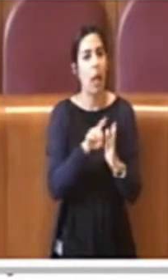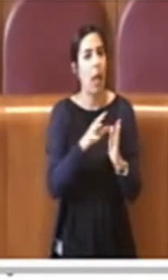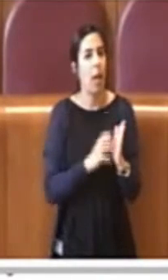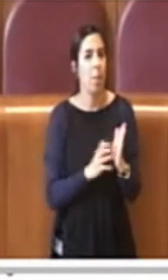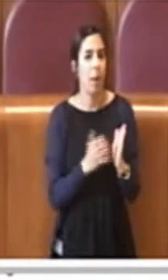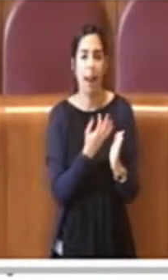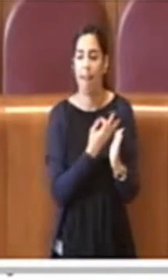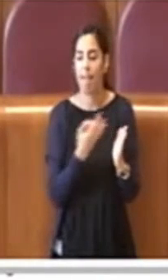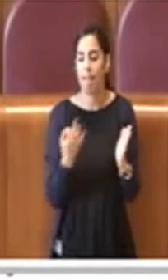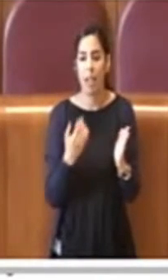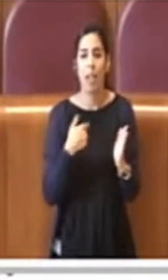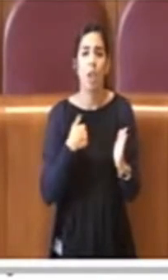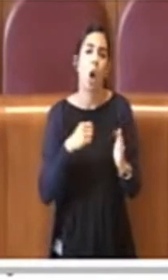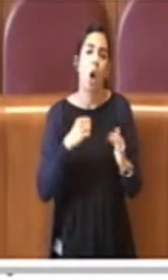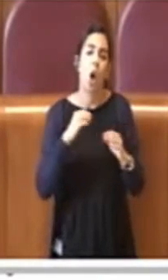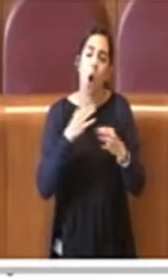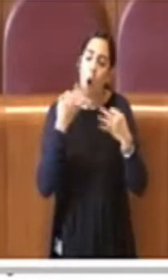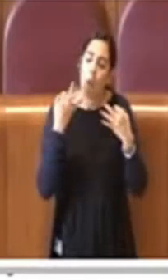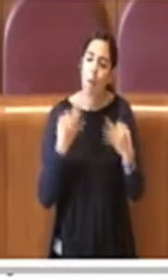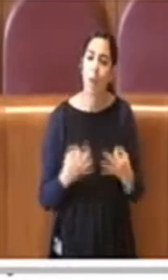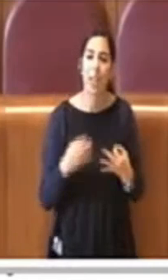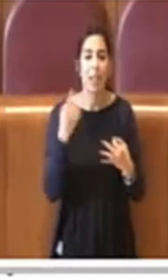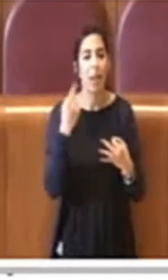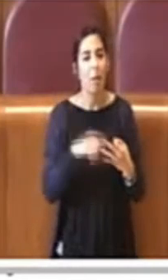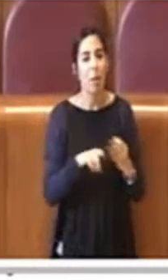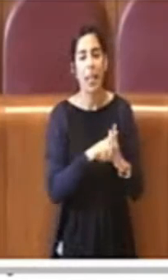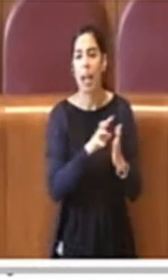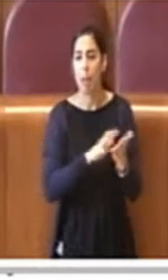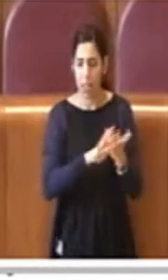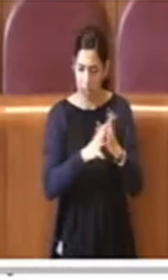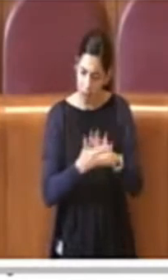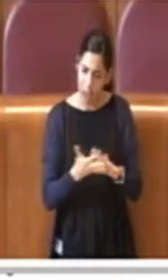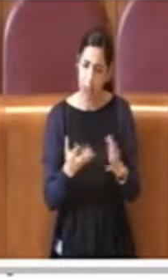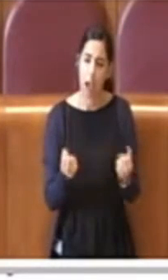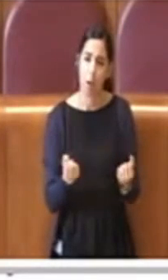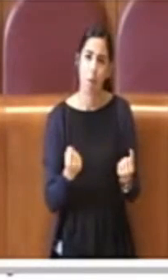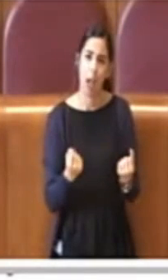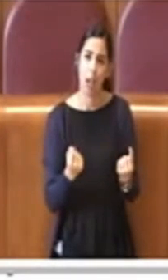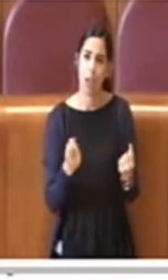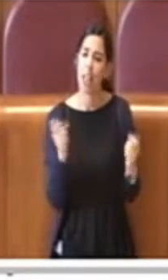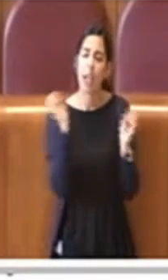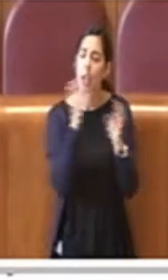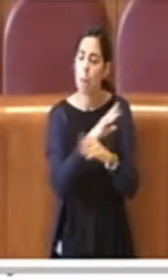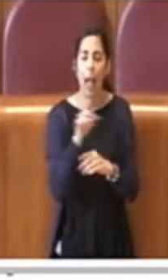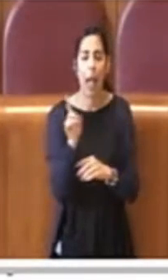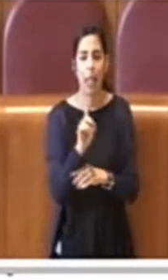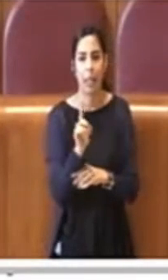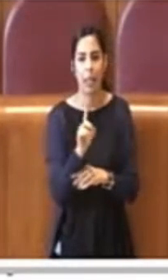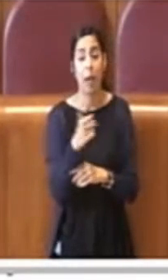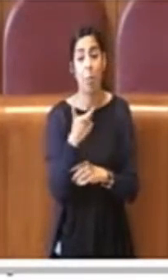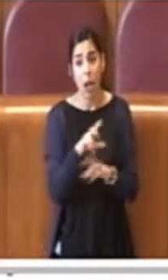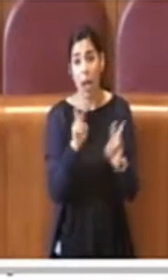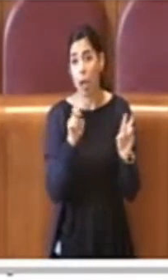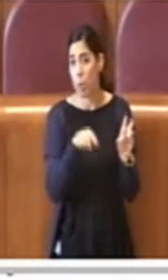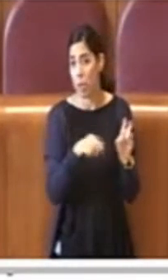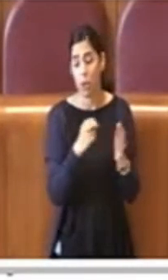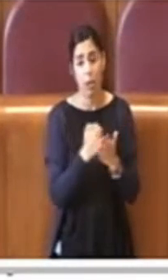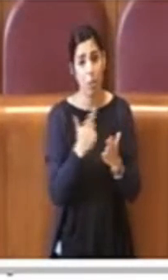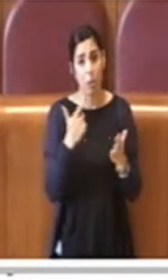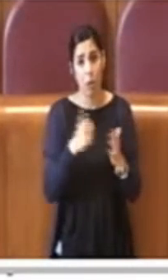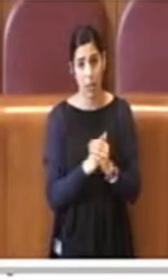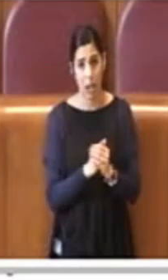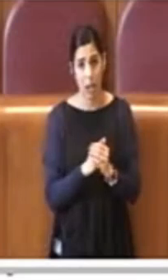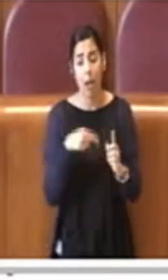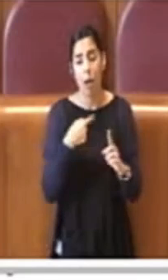cassetto proprio per l'importanza che il tema assume e non dimentichiamo che è anche nell'agenda